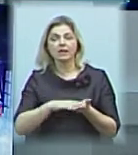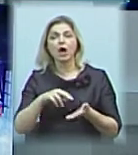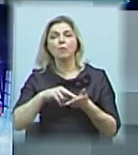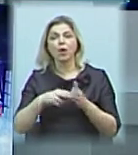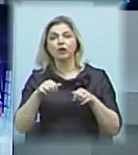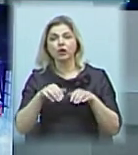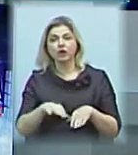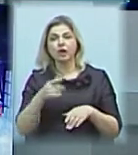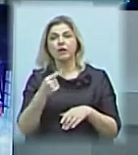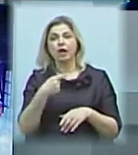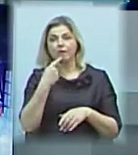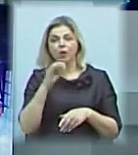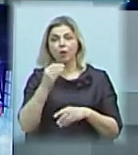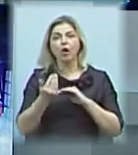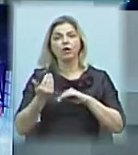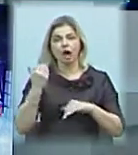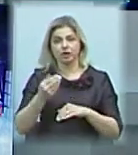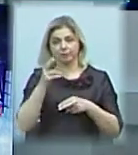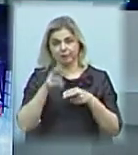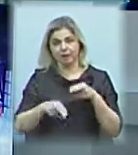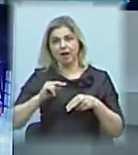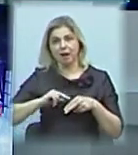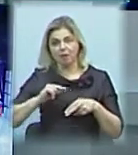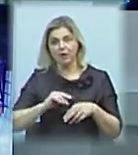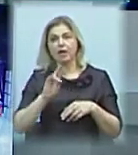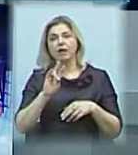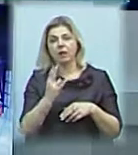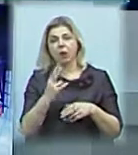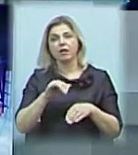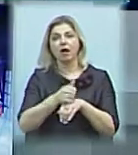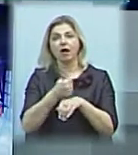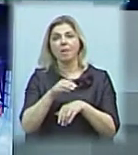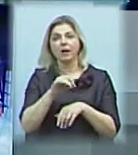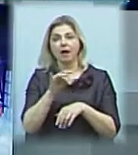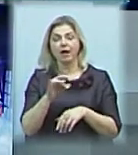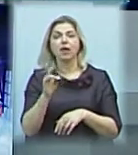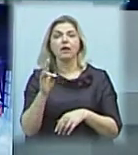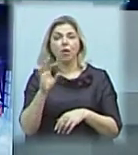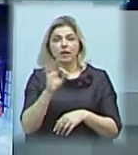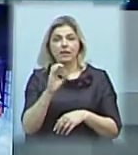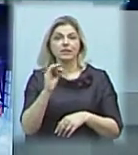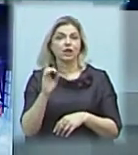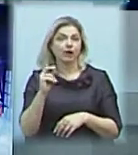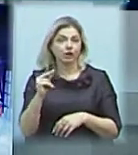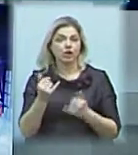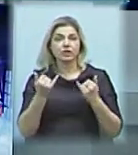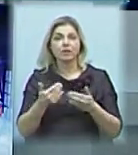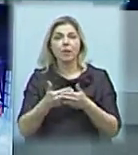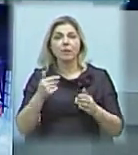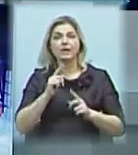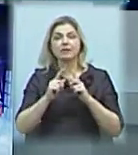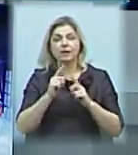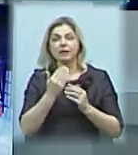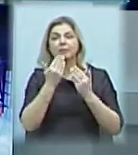де йдеться про дострокове припинення повноважень мера Миколаєва Олександра Сінкевича. Сьогодні перед засіданням сесії ми дізналися про